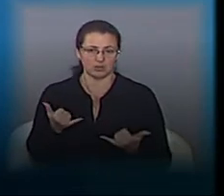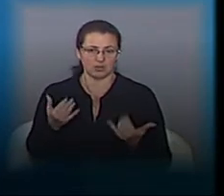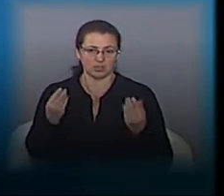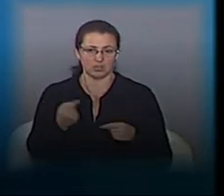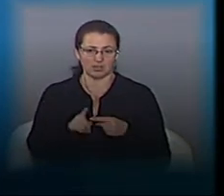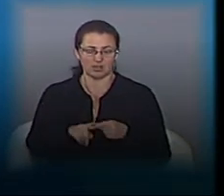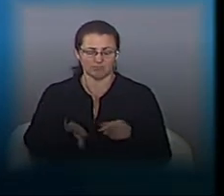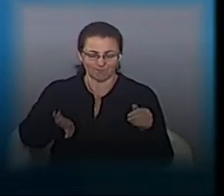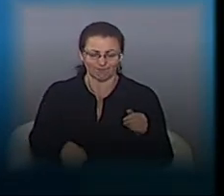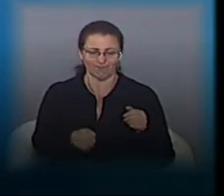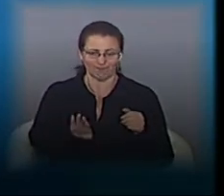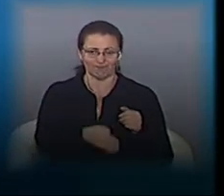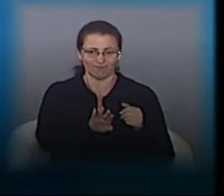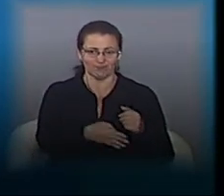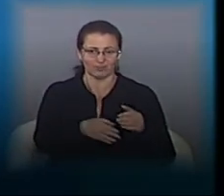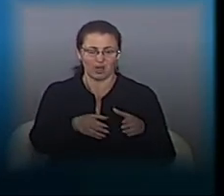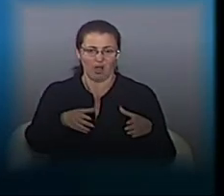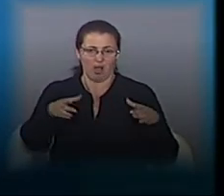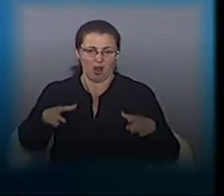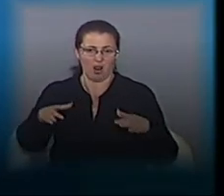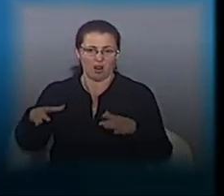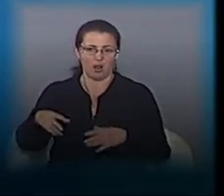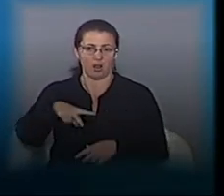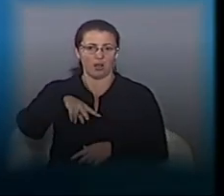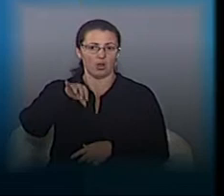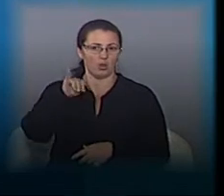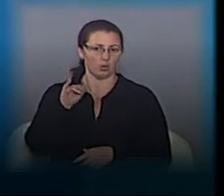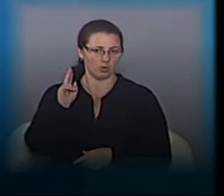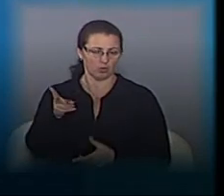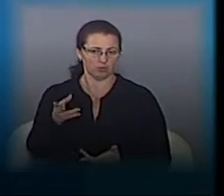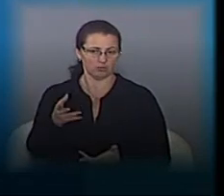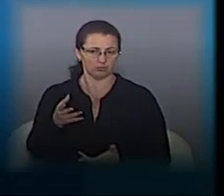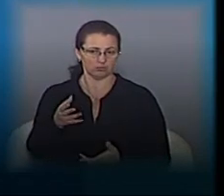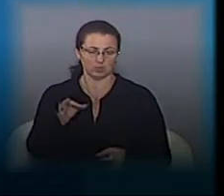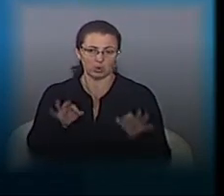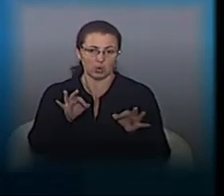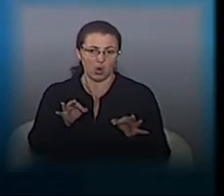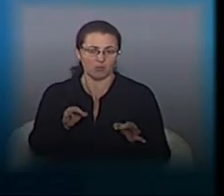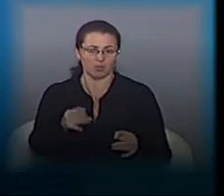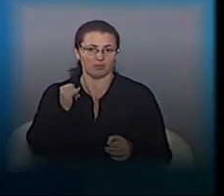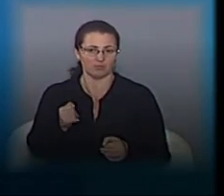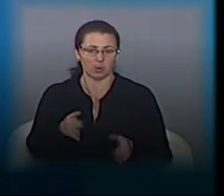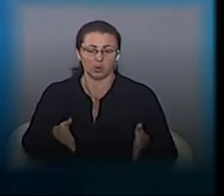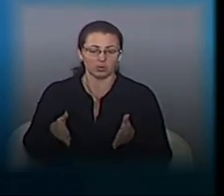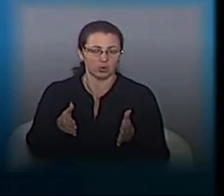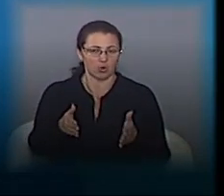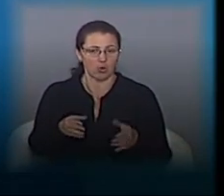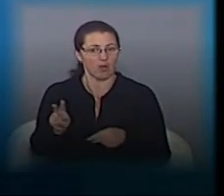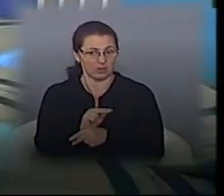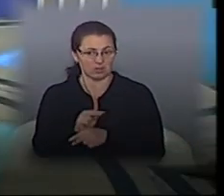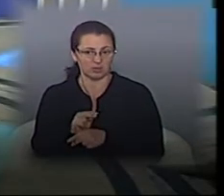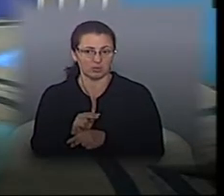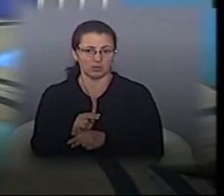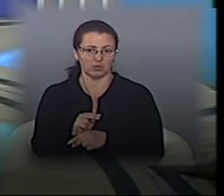Там немає жодного люку, який би відповідав державним стандартам. Вони вже всі там попровалювалися, хоча дорога відносно відремонтована.